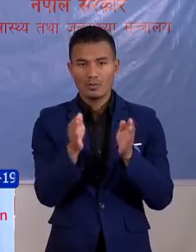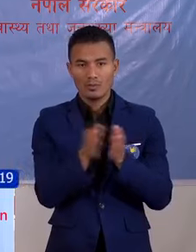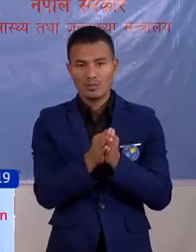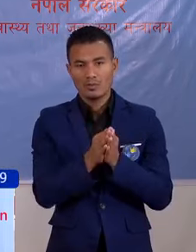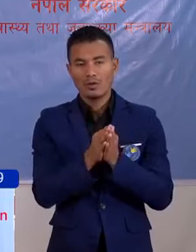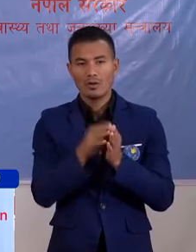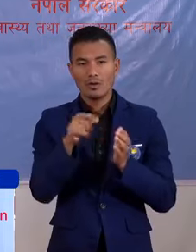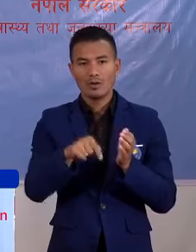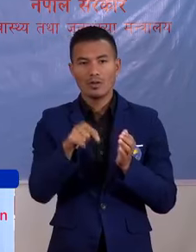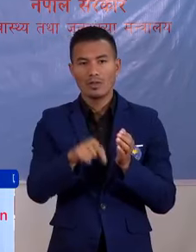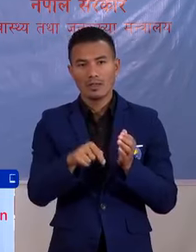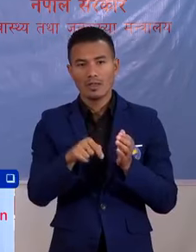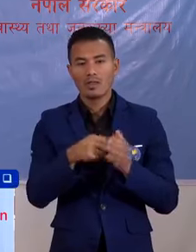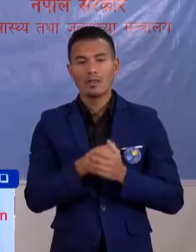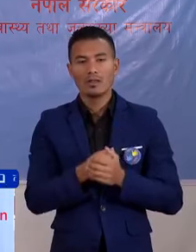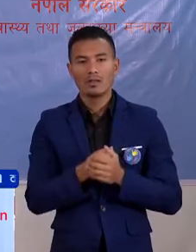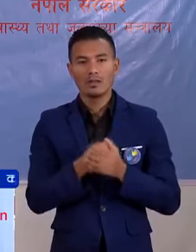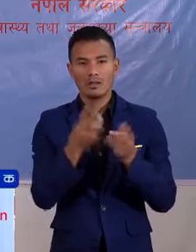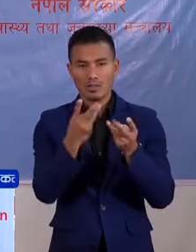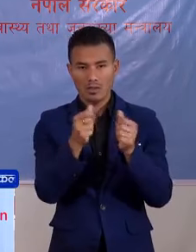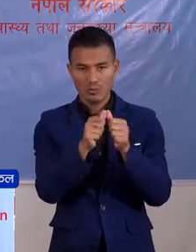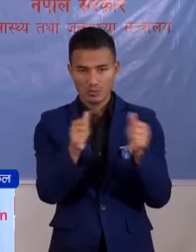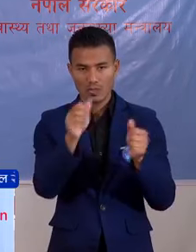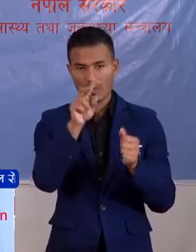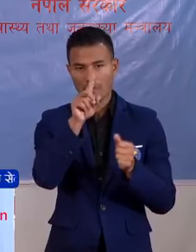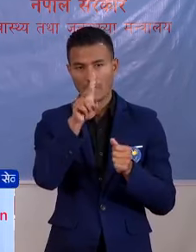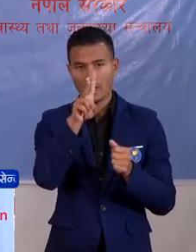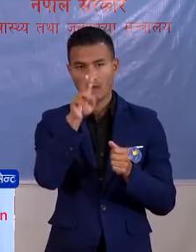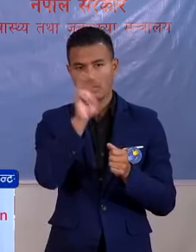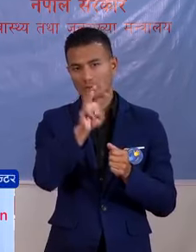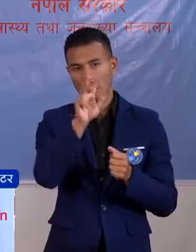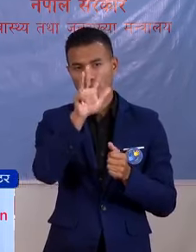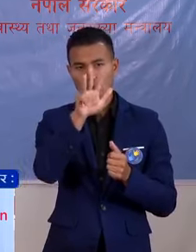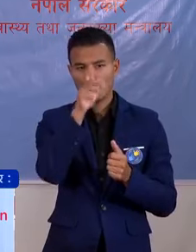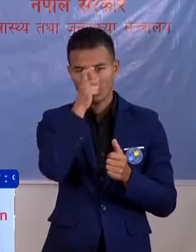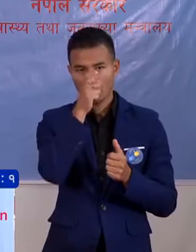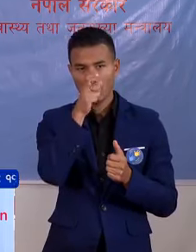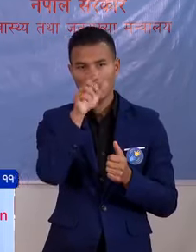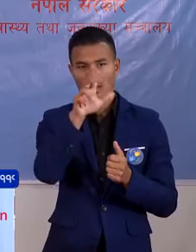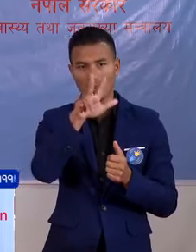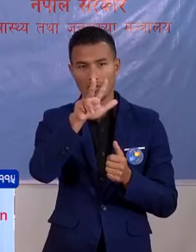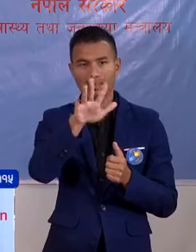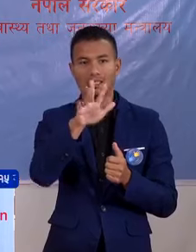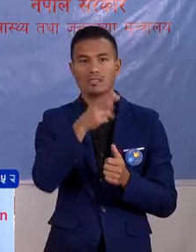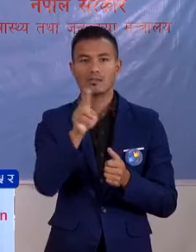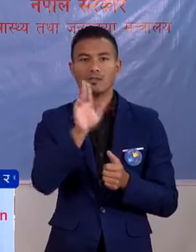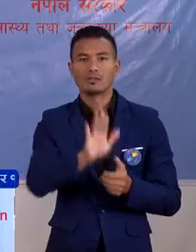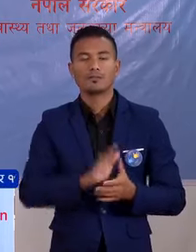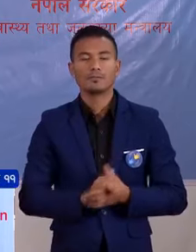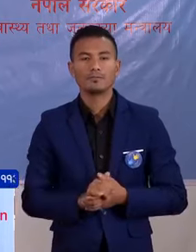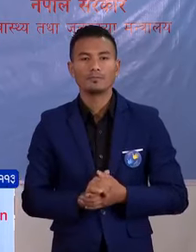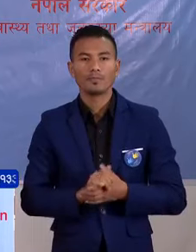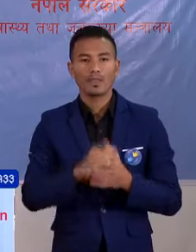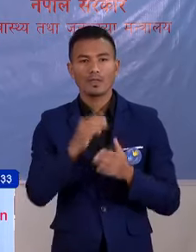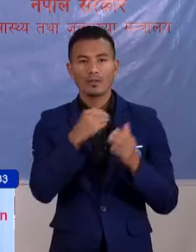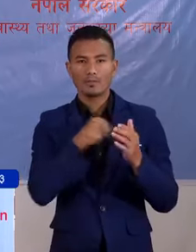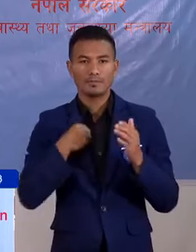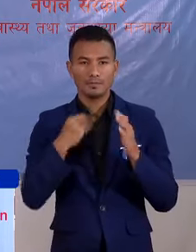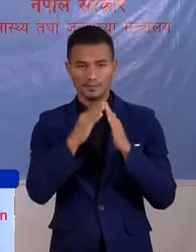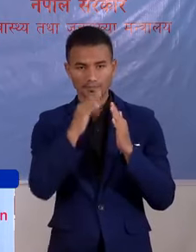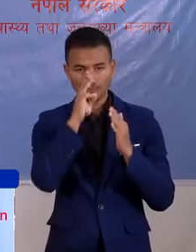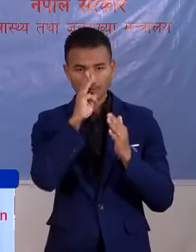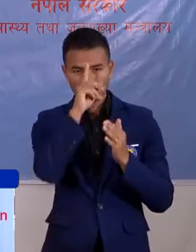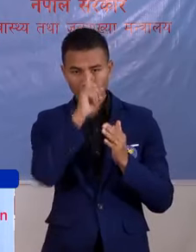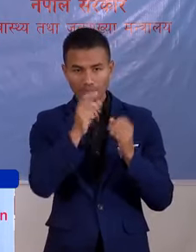आजाको तठ्थ्यांग कनूसार 20,0915 रहेको छब। आइसोलेशन मां